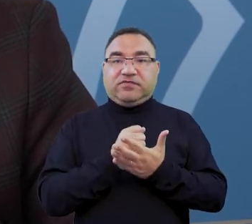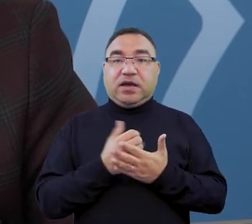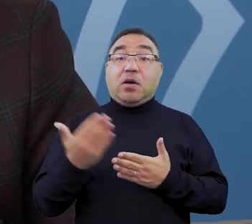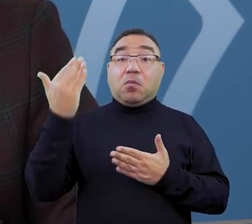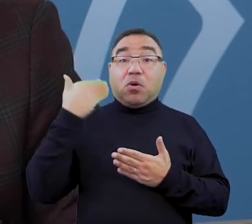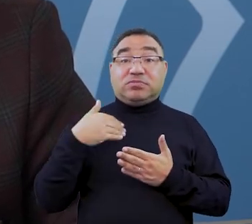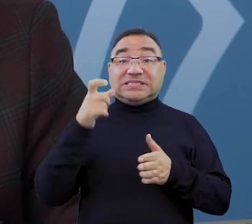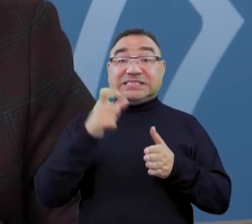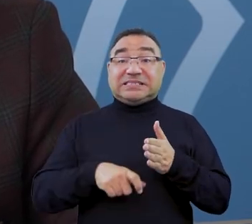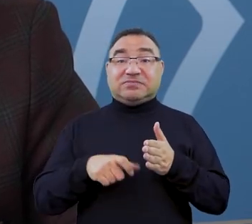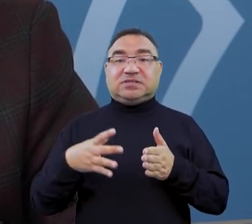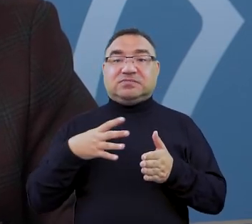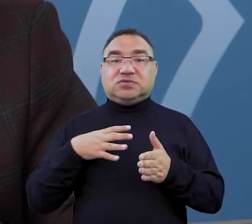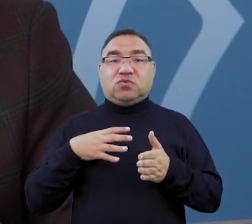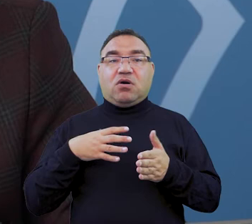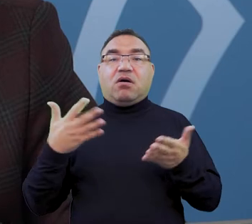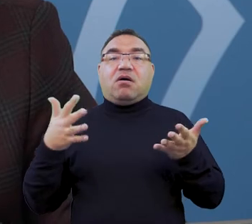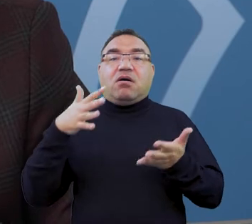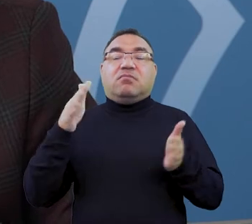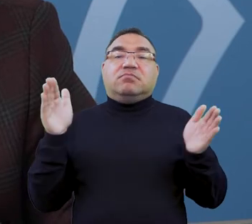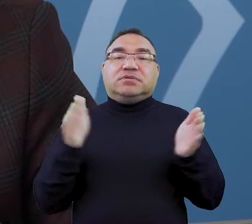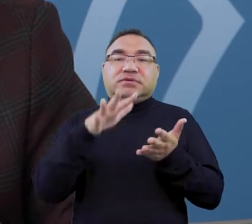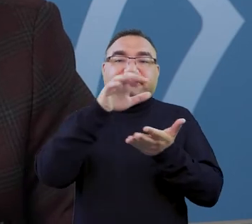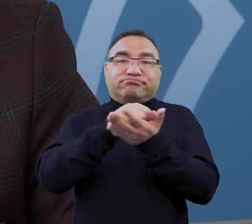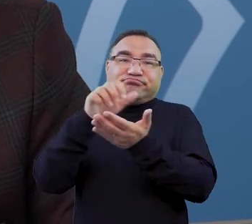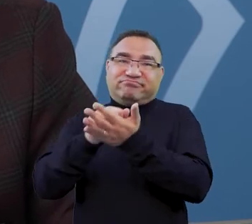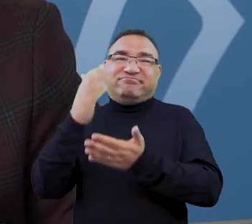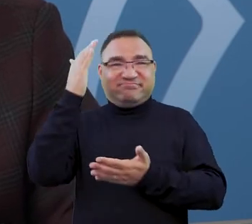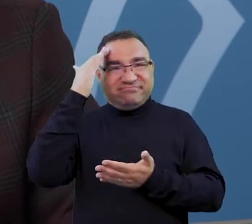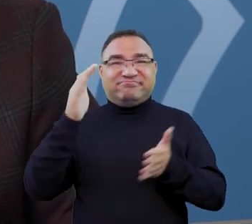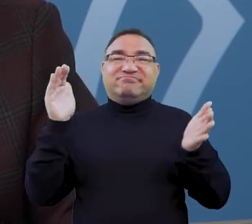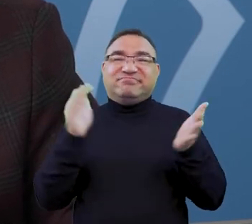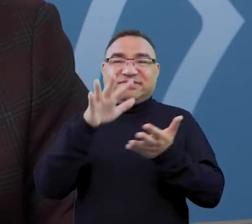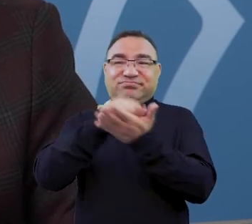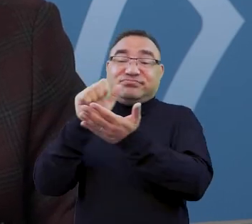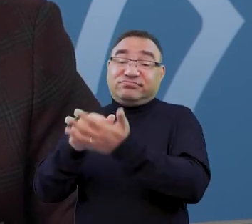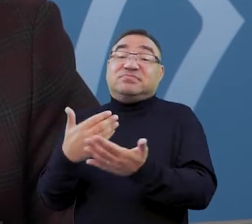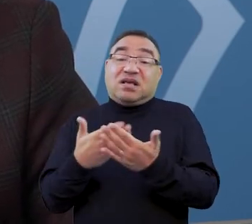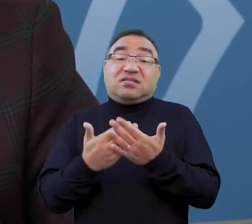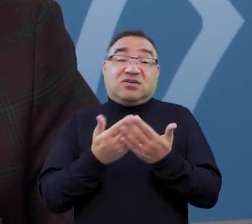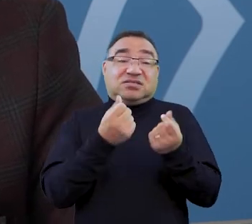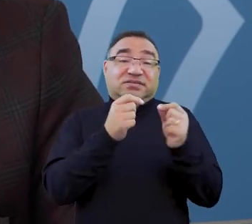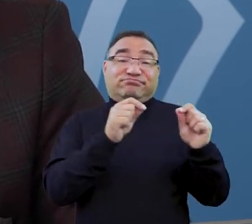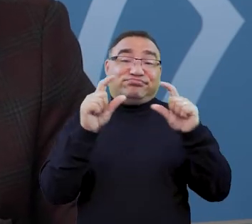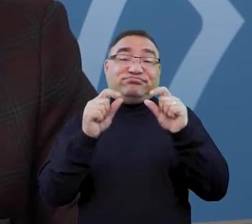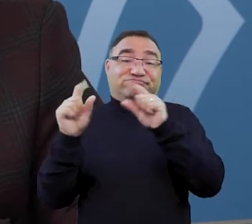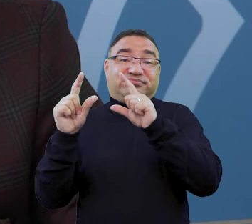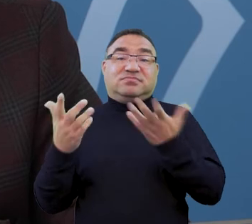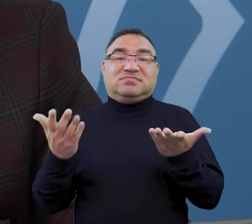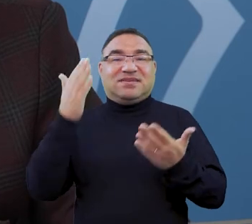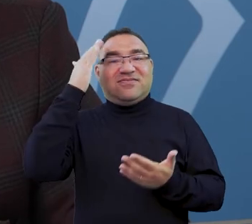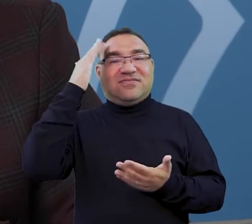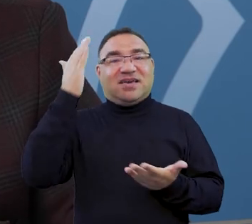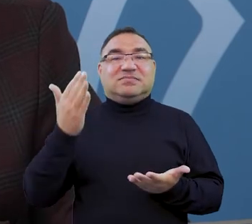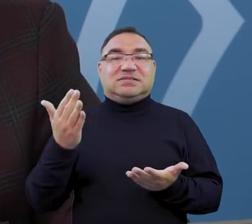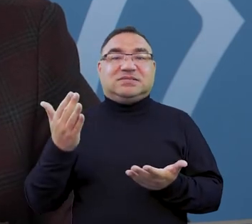poprzednim semestrze było mniejsze obłożenie i w tym najbliższym również będzie mniejsze obłożenie i z tego powodu muszą wzrosnąć ceny. Pan minister tutaj